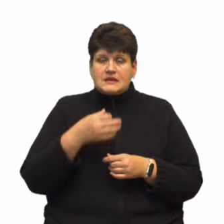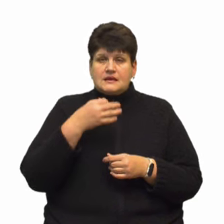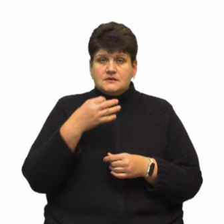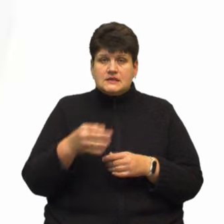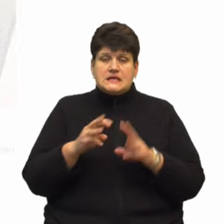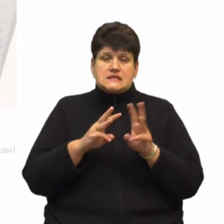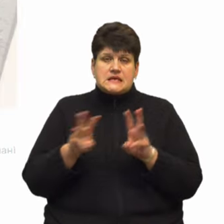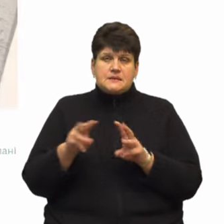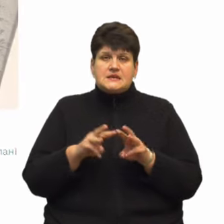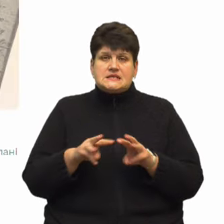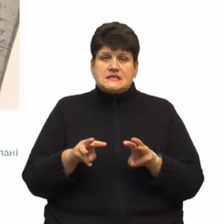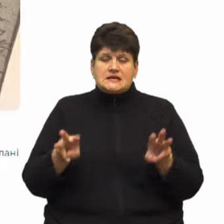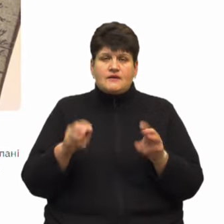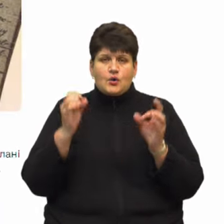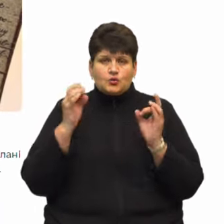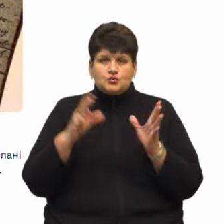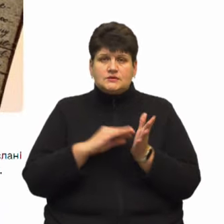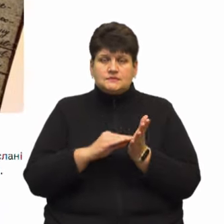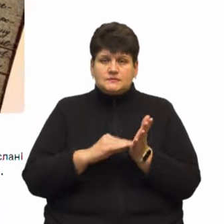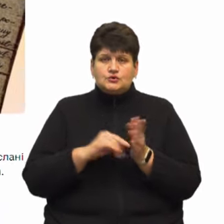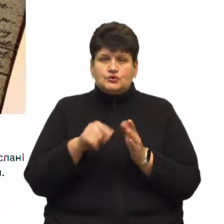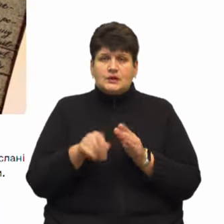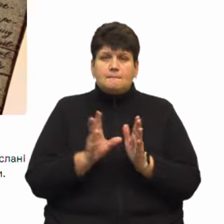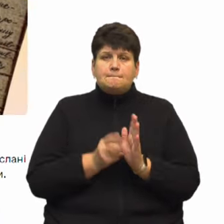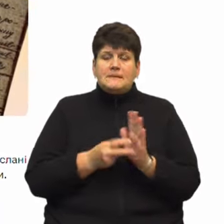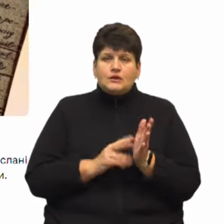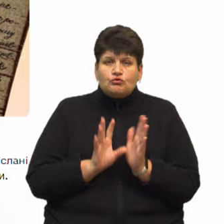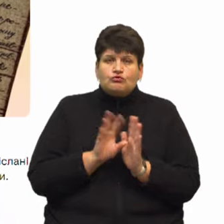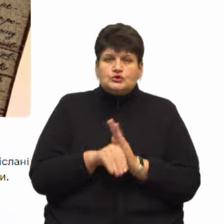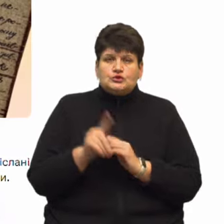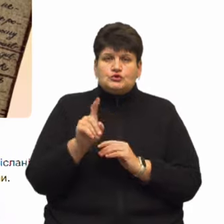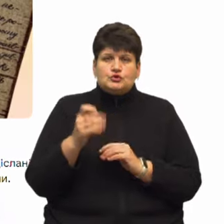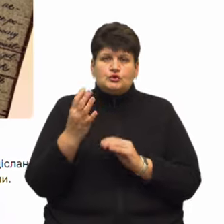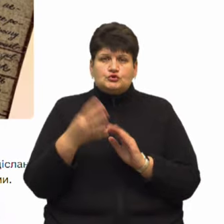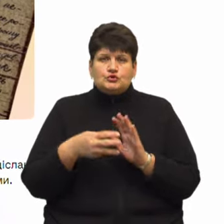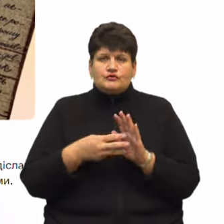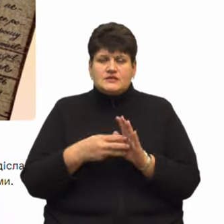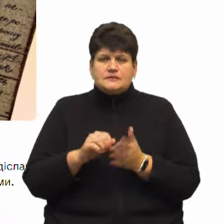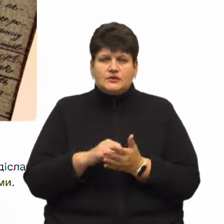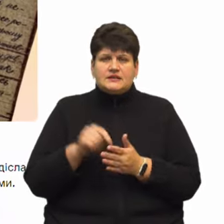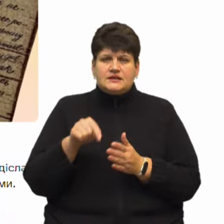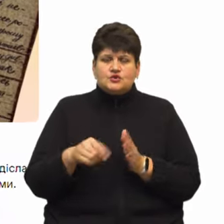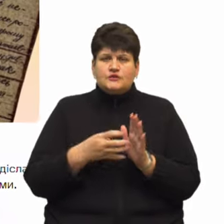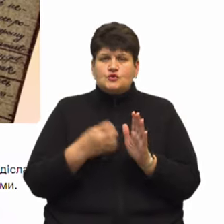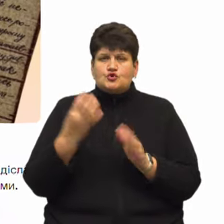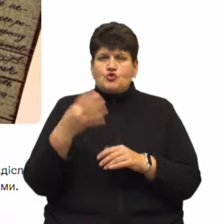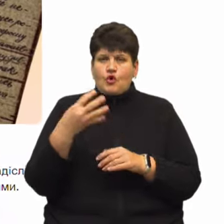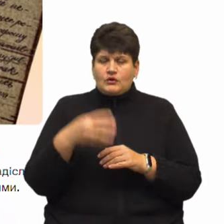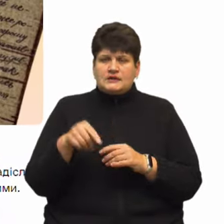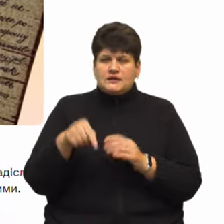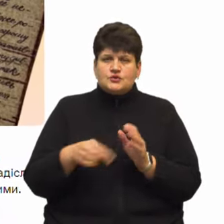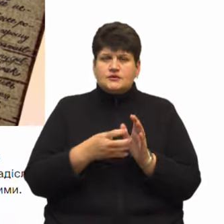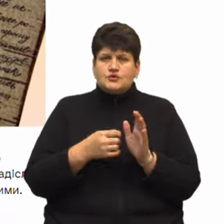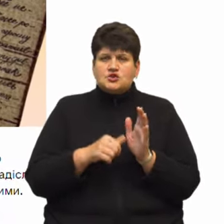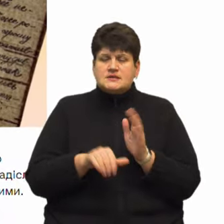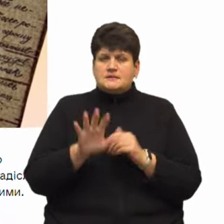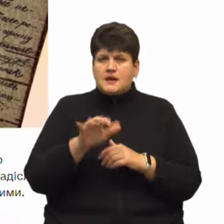культури йдеться про те, що до цього списку планують включити 148 документів 1940-1965